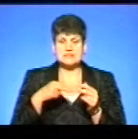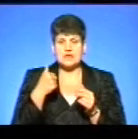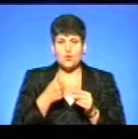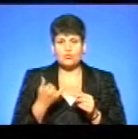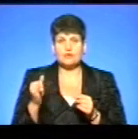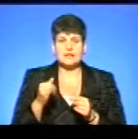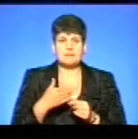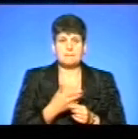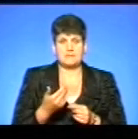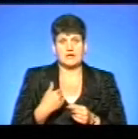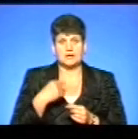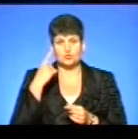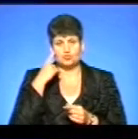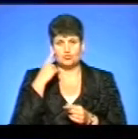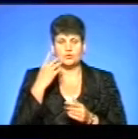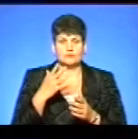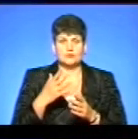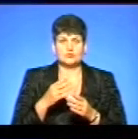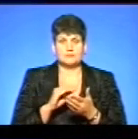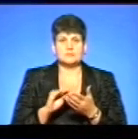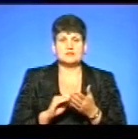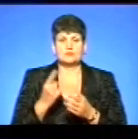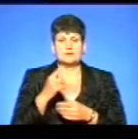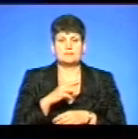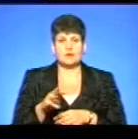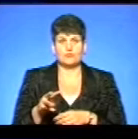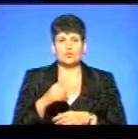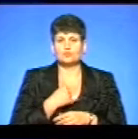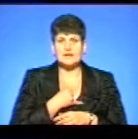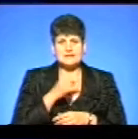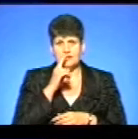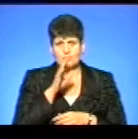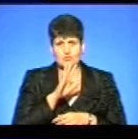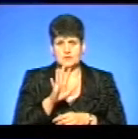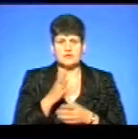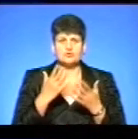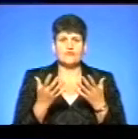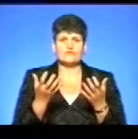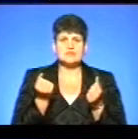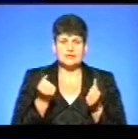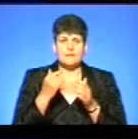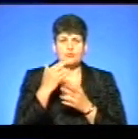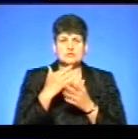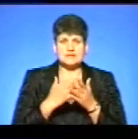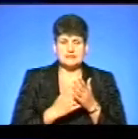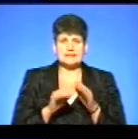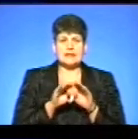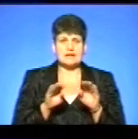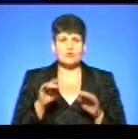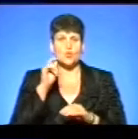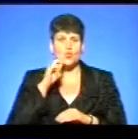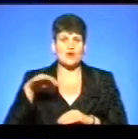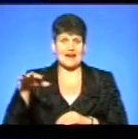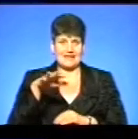я думаю, що підпишемо більше мільйонів декларацій. Ну, у нас досить непогано, якщо взяти по статистиці на рівні України,